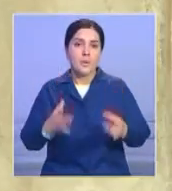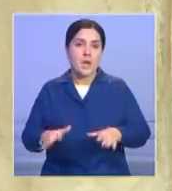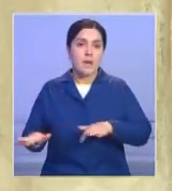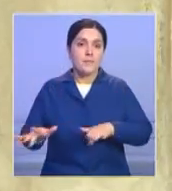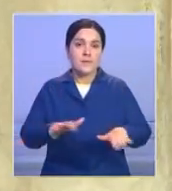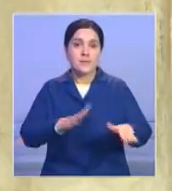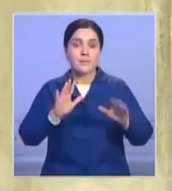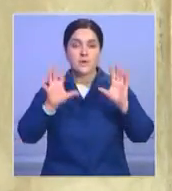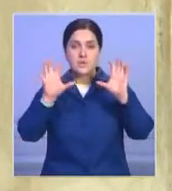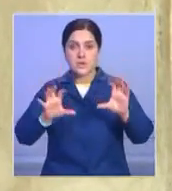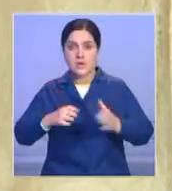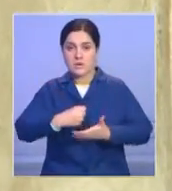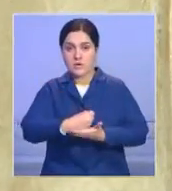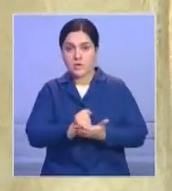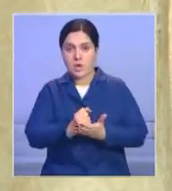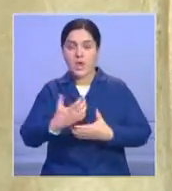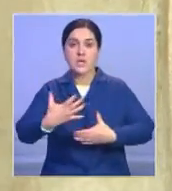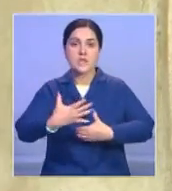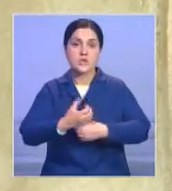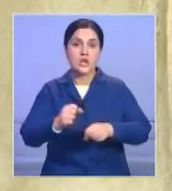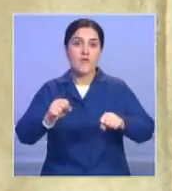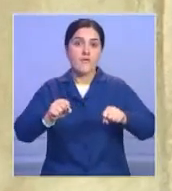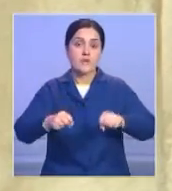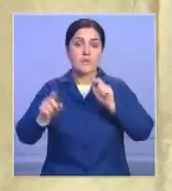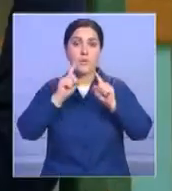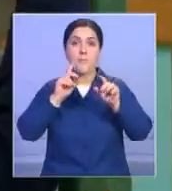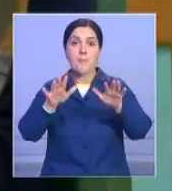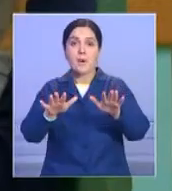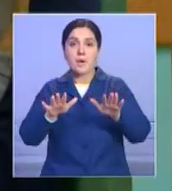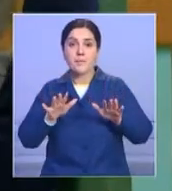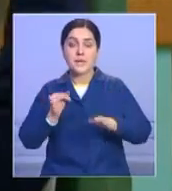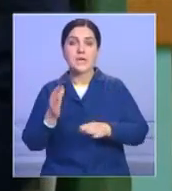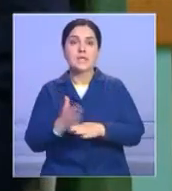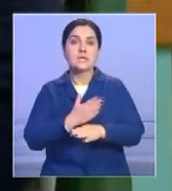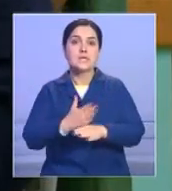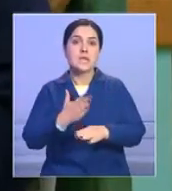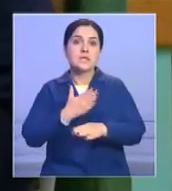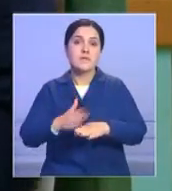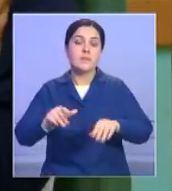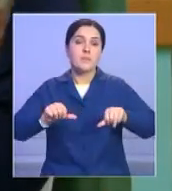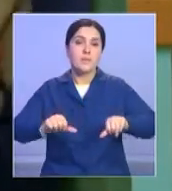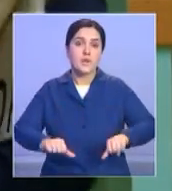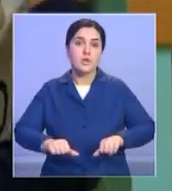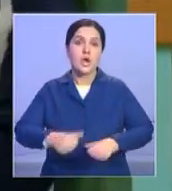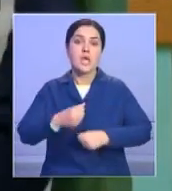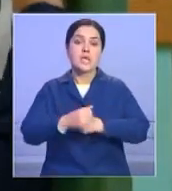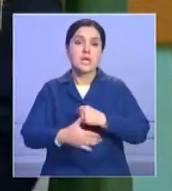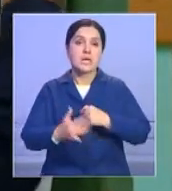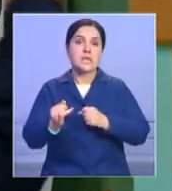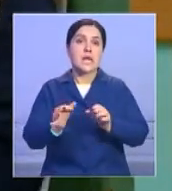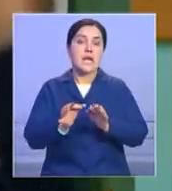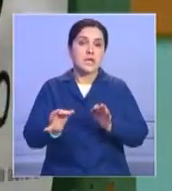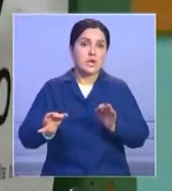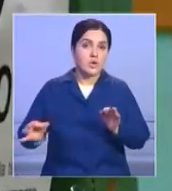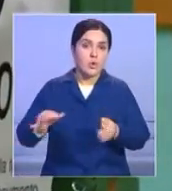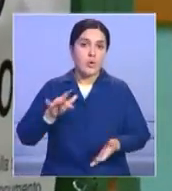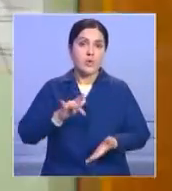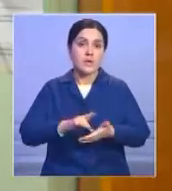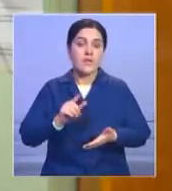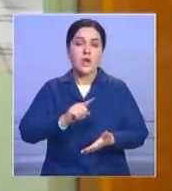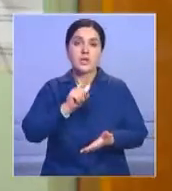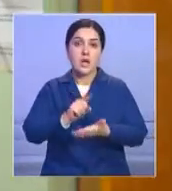Предполагают упрощение процедуры принятия законов, сокращение возможностей парламента и разделение сфер полномочий Центра и регионов.